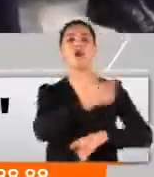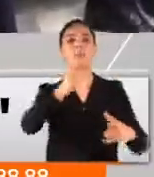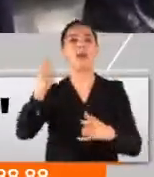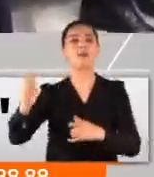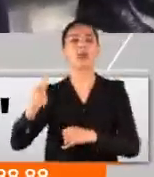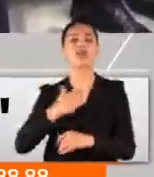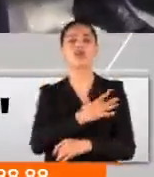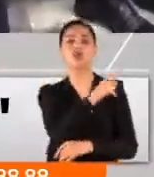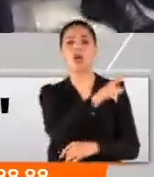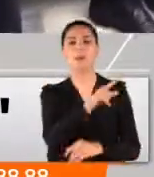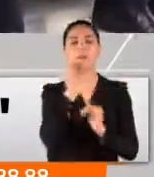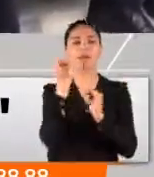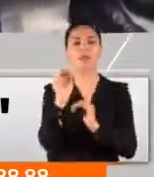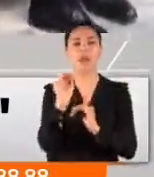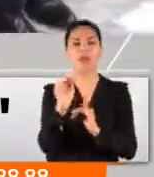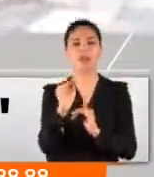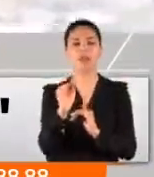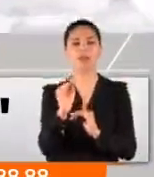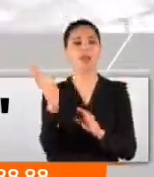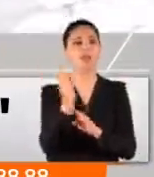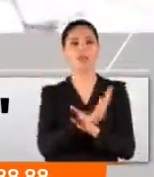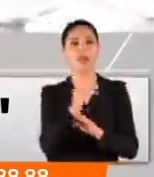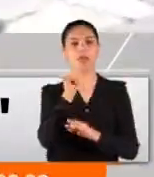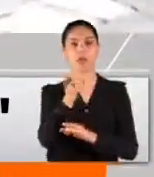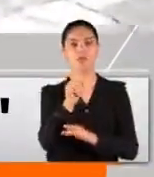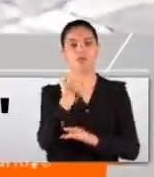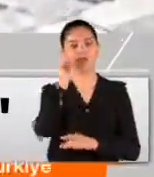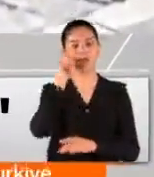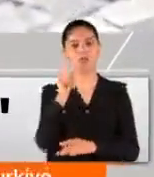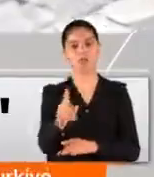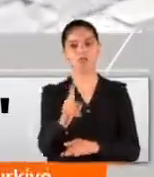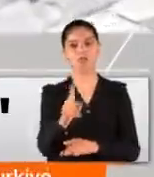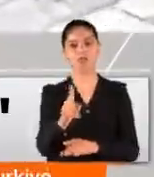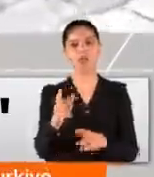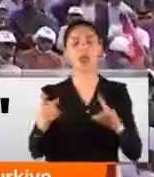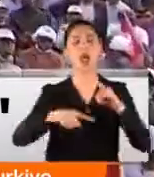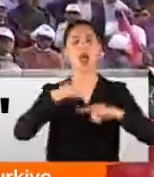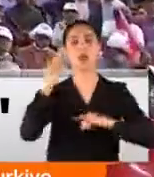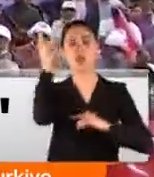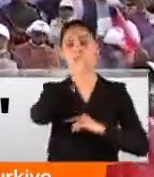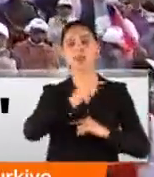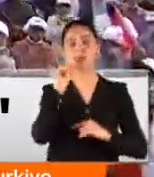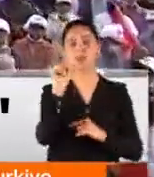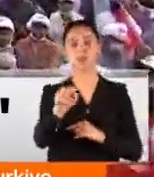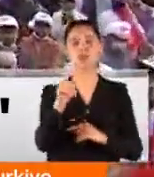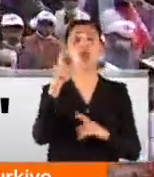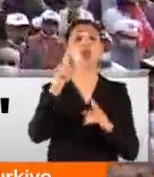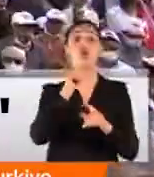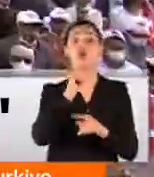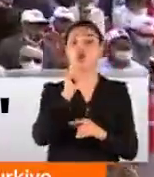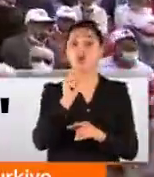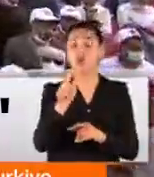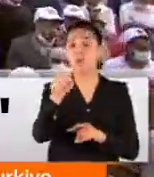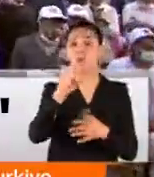CHP'ye verdiği desteğin nedeni işte bu ideolojik akrabalıktır. Sözlerini Diyarbakırlılara